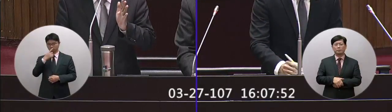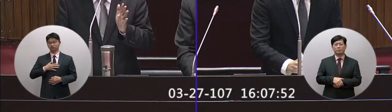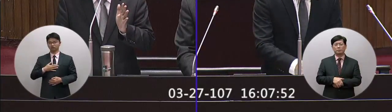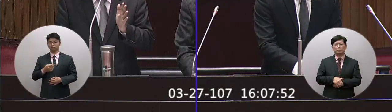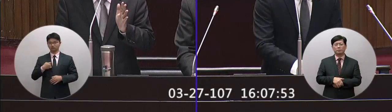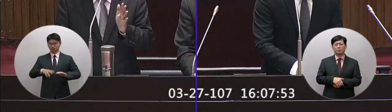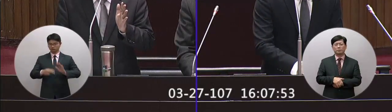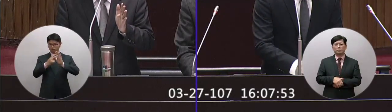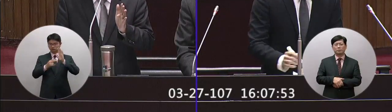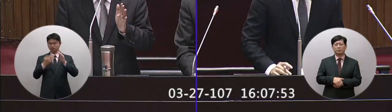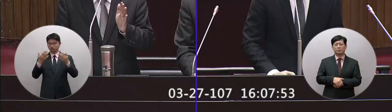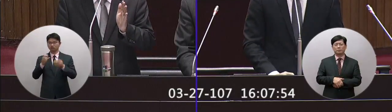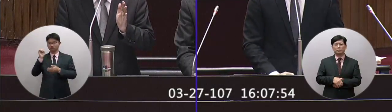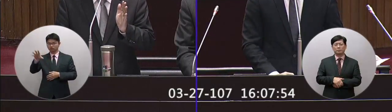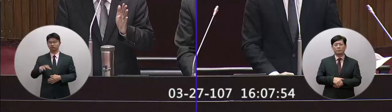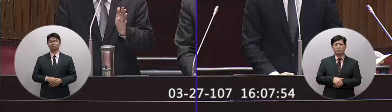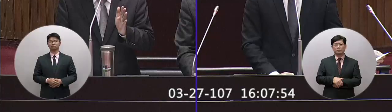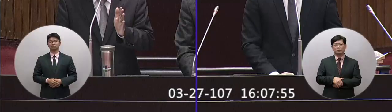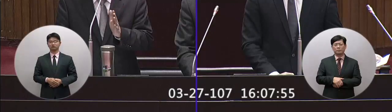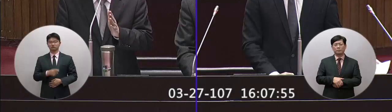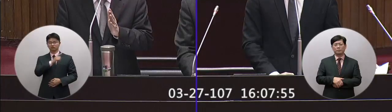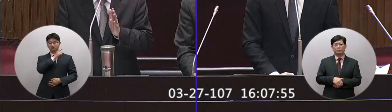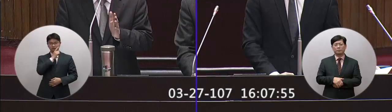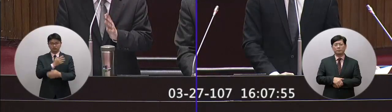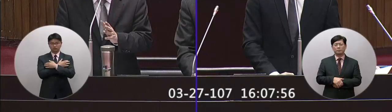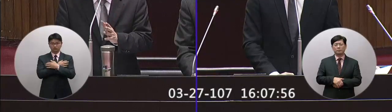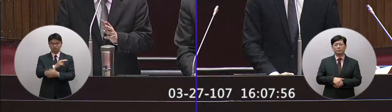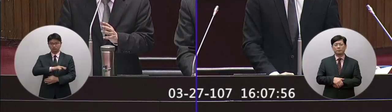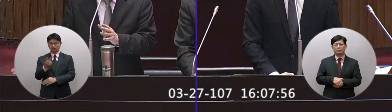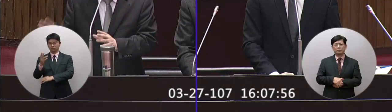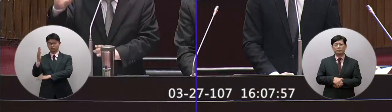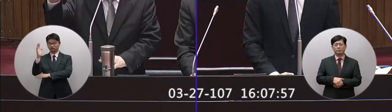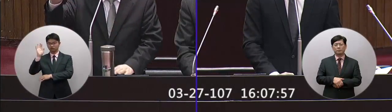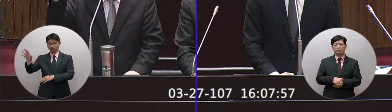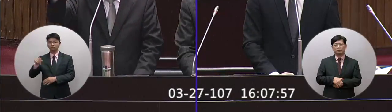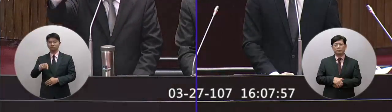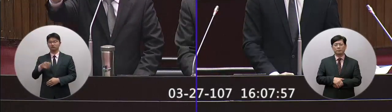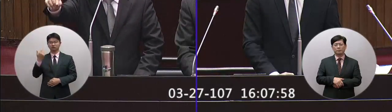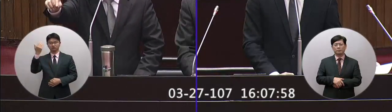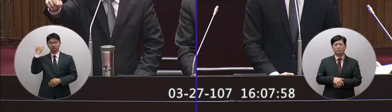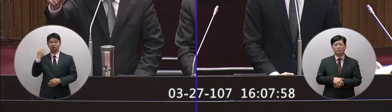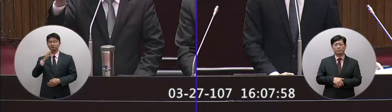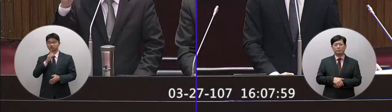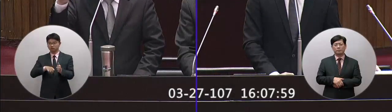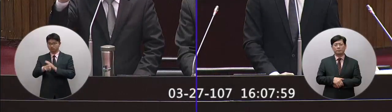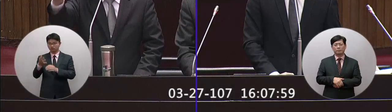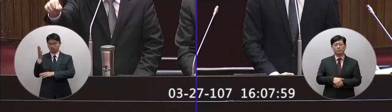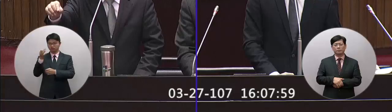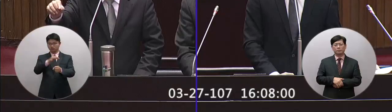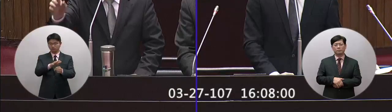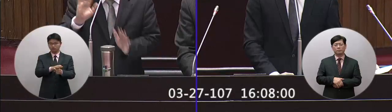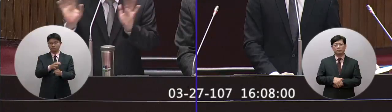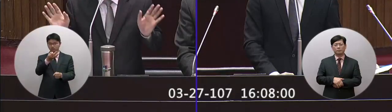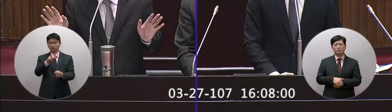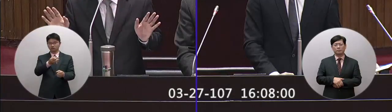我如果跟你說明比較清楚我們所有公共法的政策參與過去直接補助現金